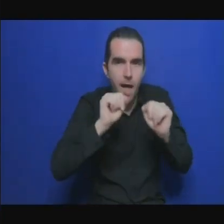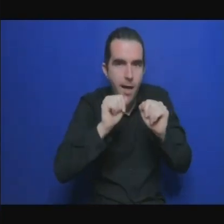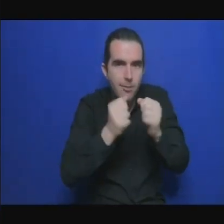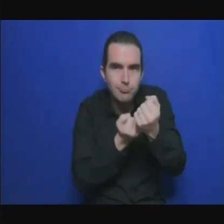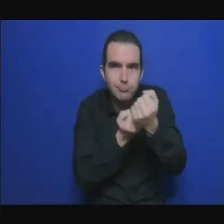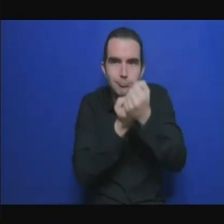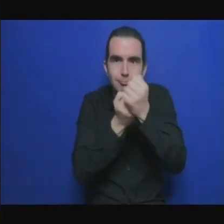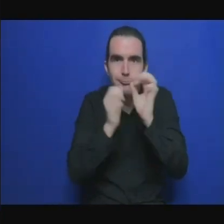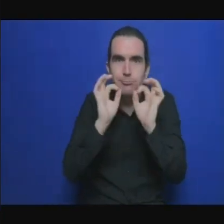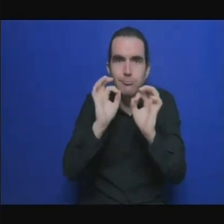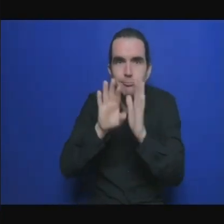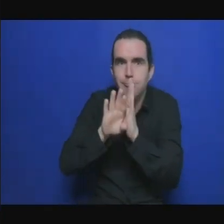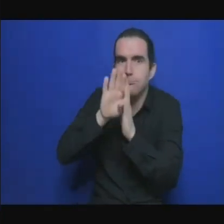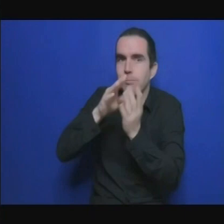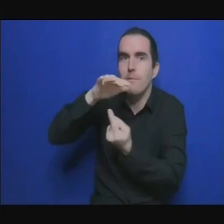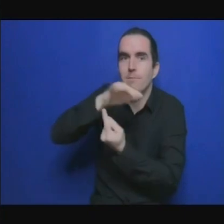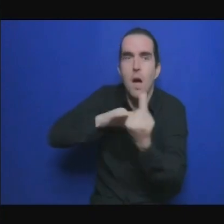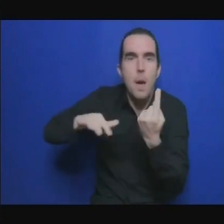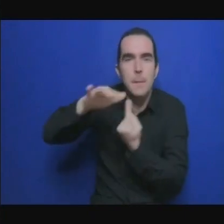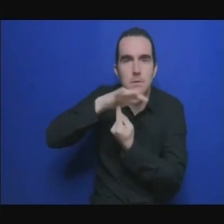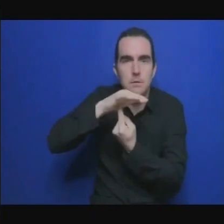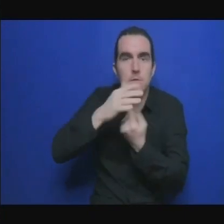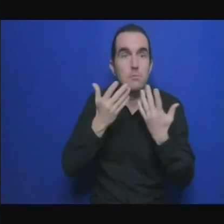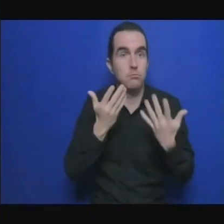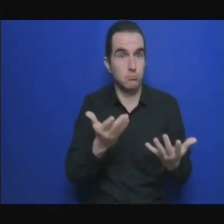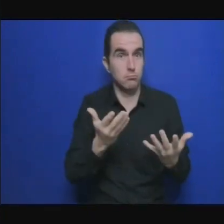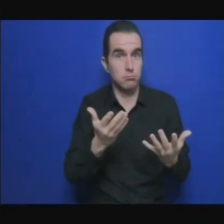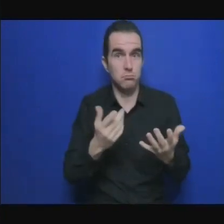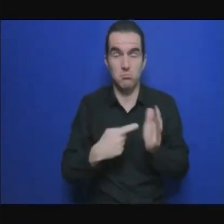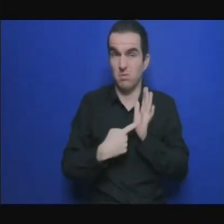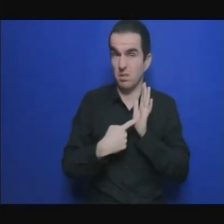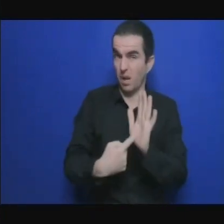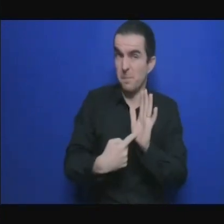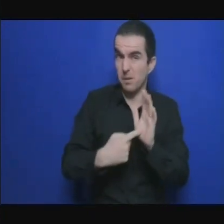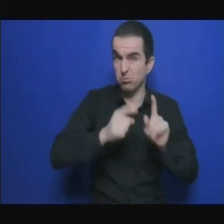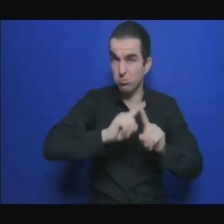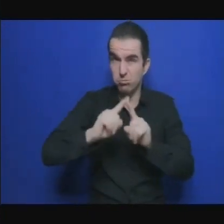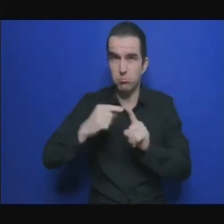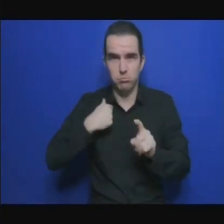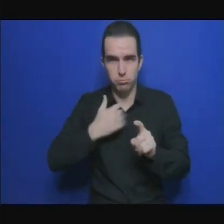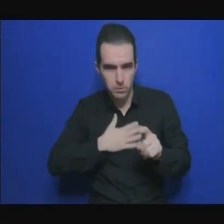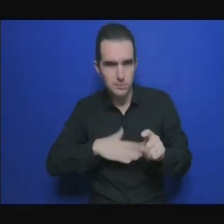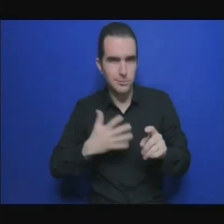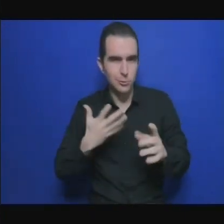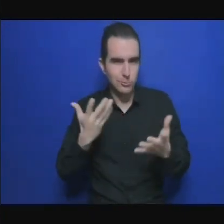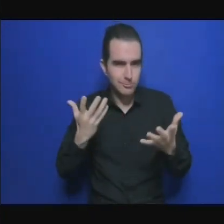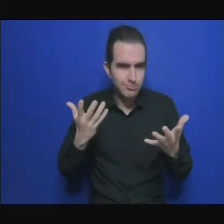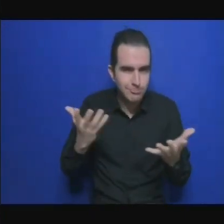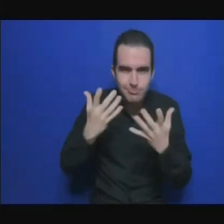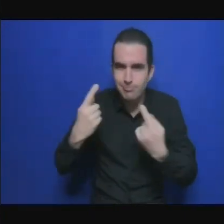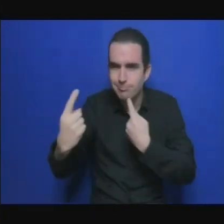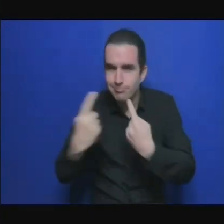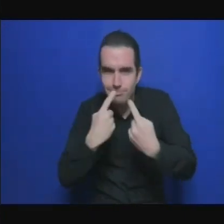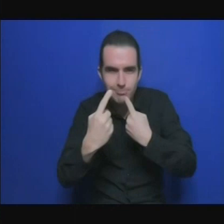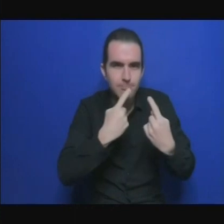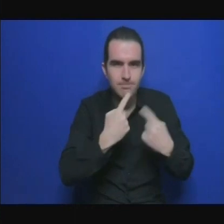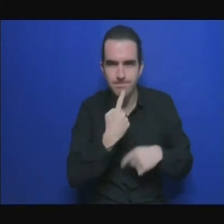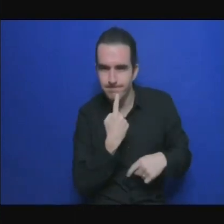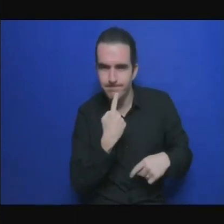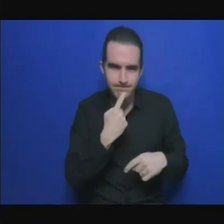voilà voilà en gros ce que je voulais souligner après il des actions concrètes pour soutenir la recherche et l'innovation